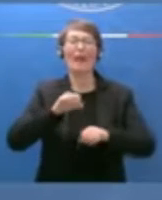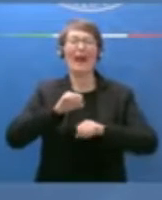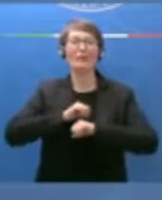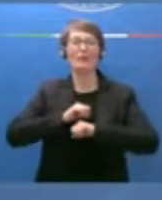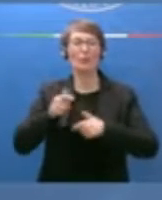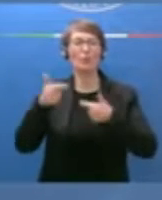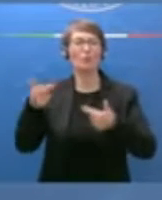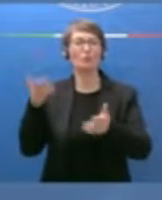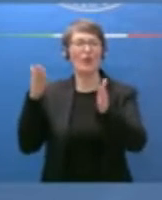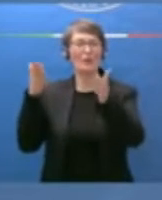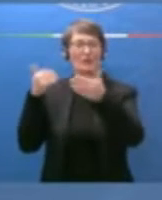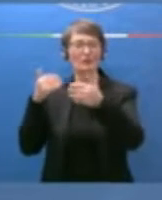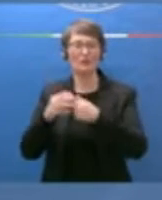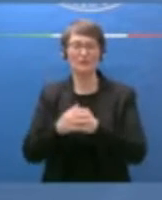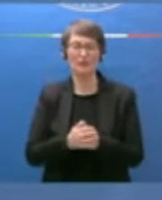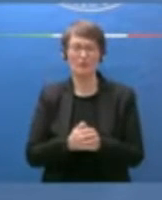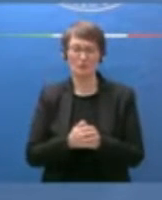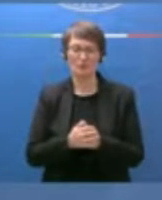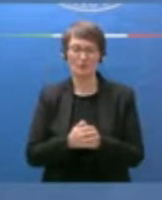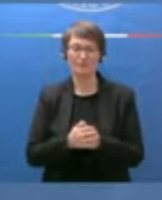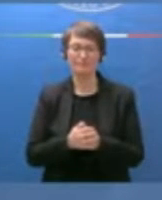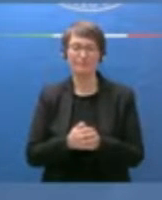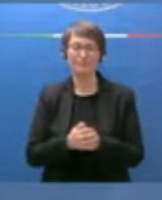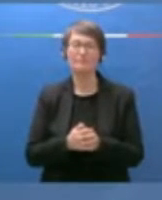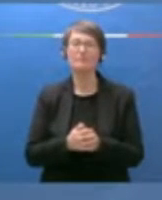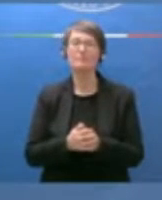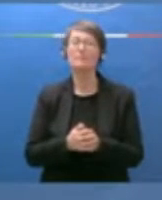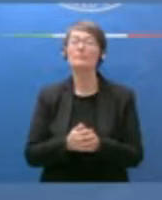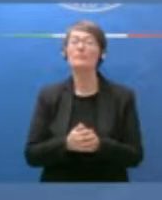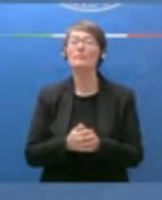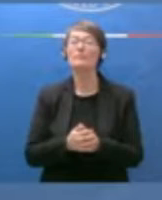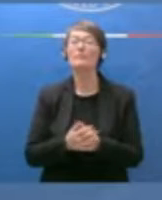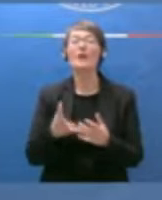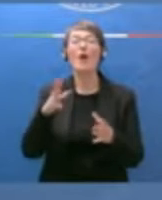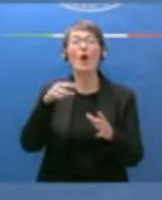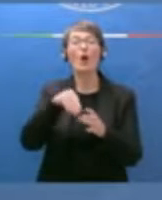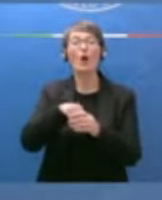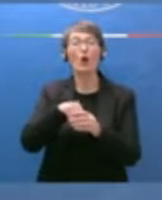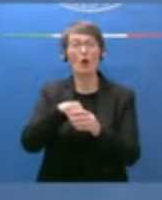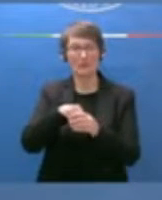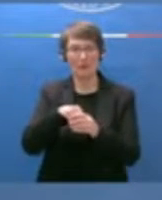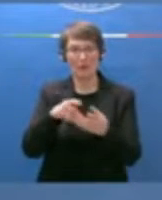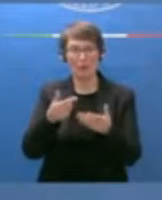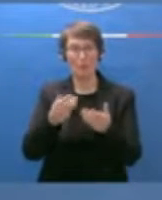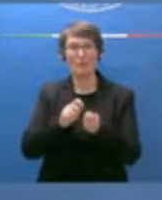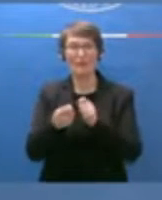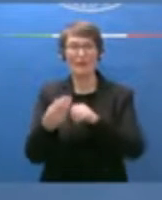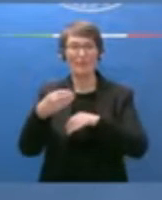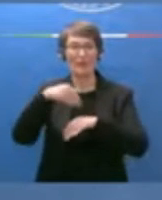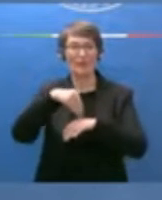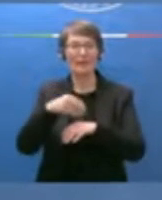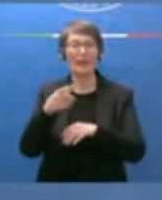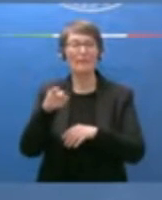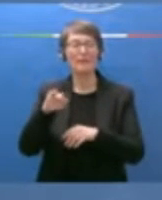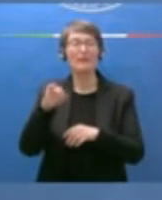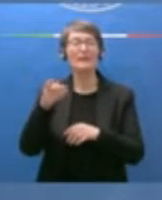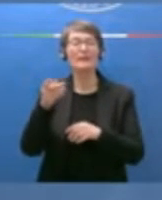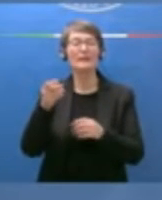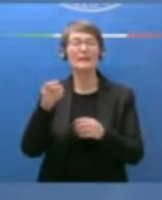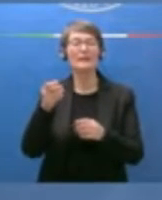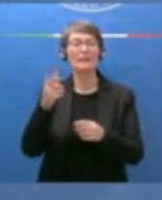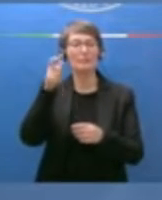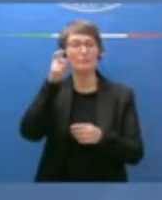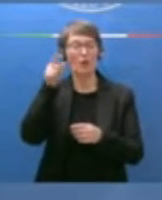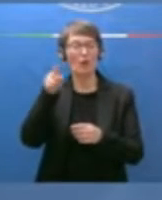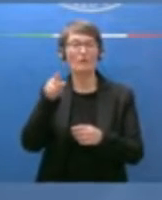alcuni dei principali contenuti degli interventi e emendamenti del Governo che sono ampi e numerosi. Si